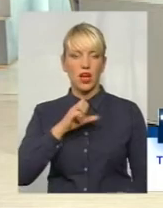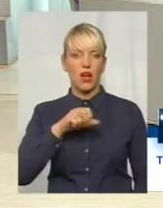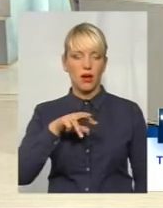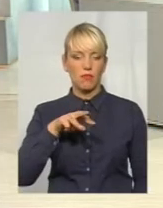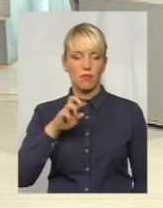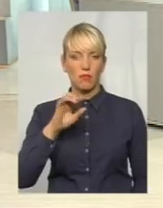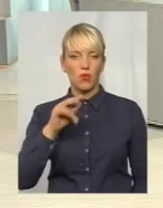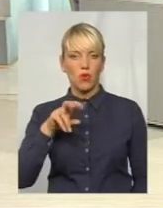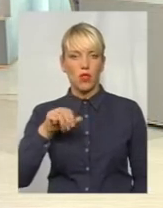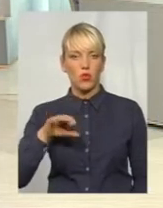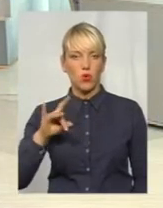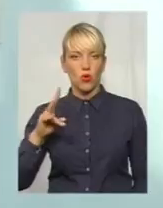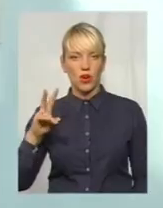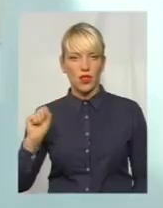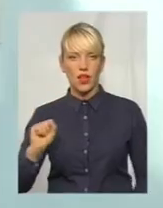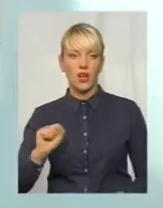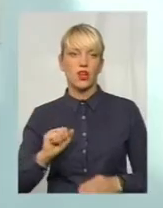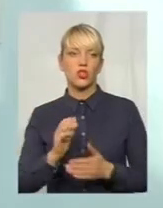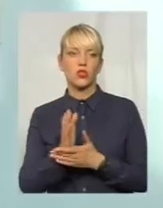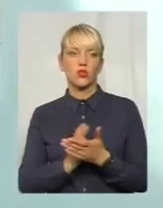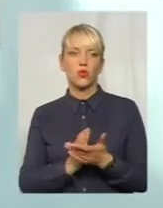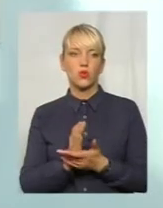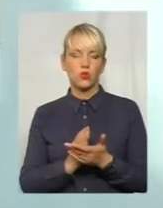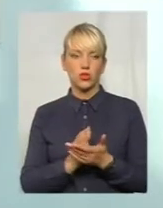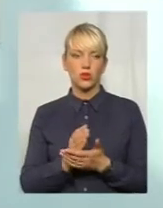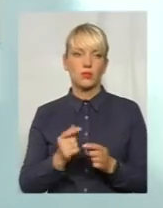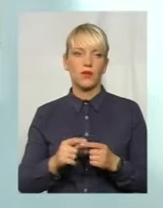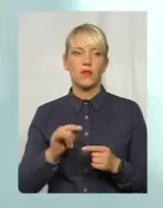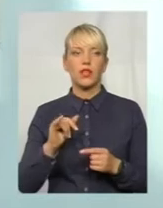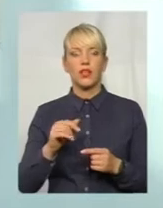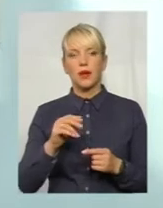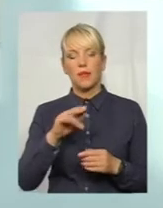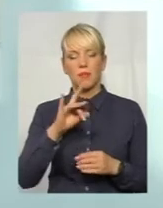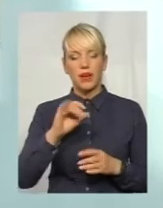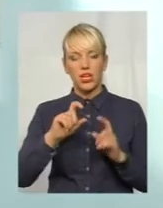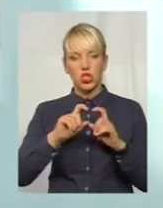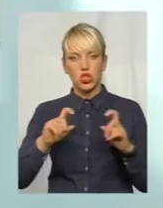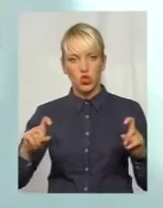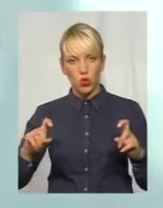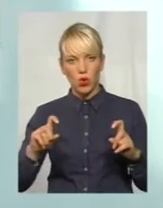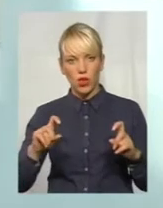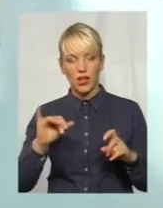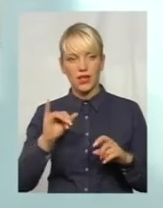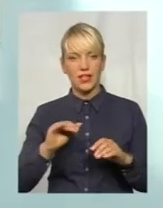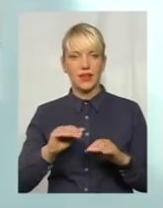це наша служба дошкільно-шкільних відділень Центрів первинної медико-санітарної допомоги.